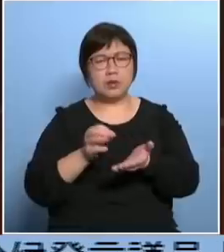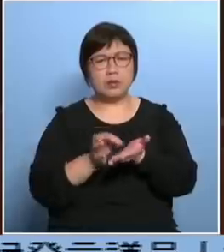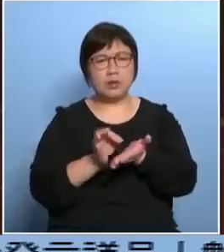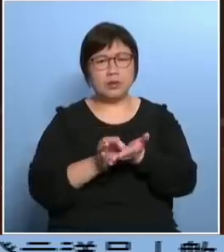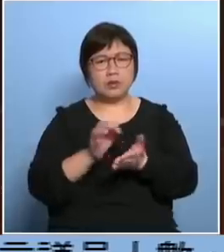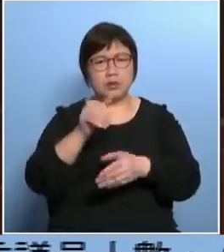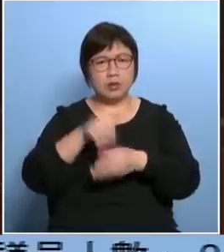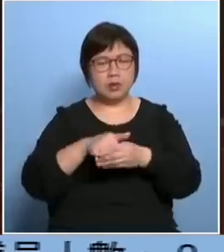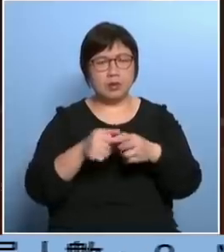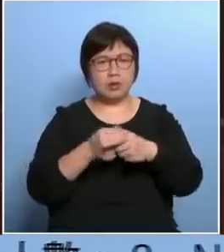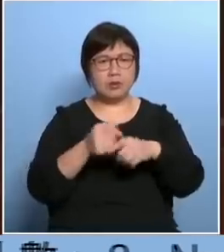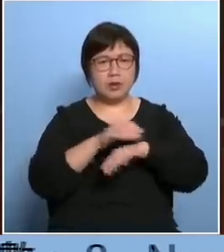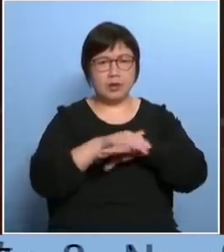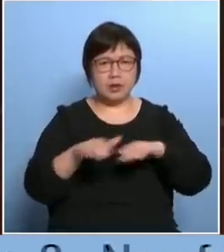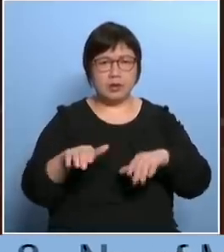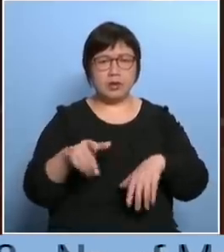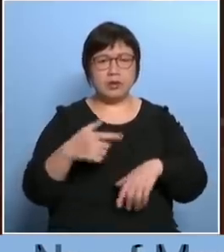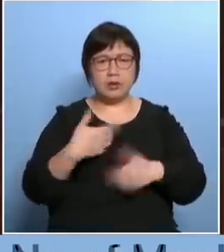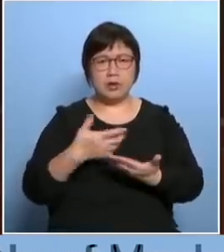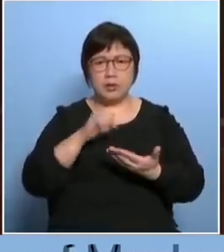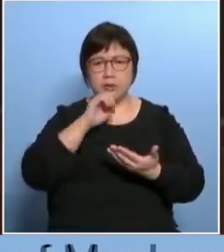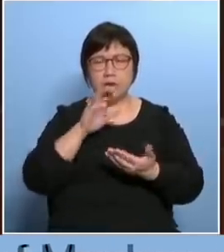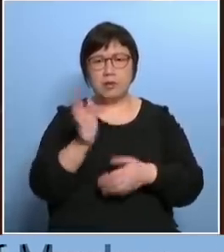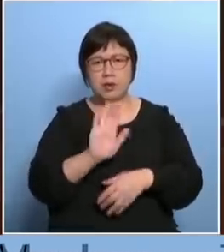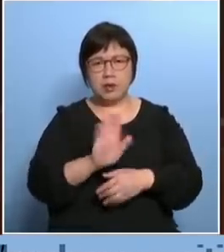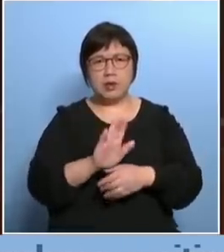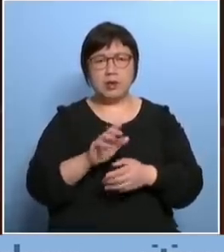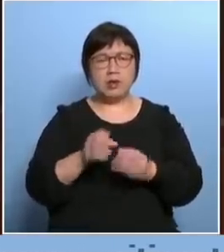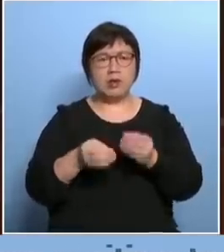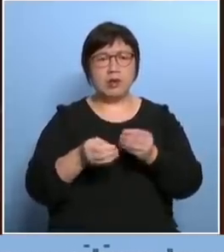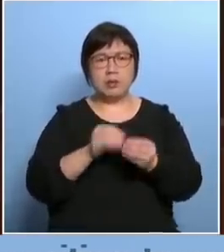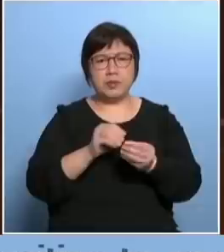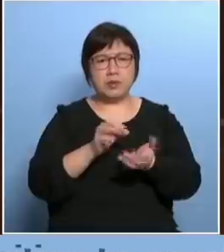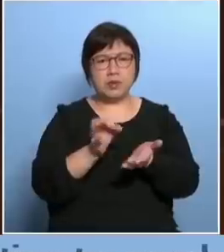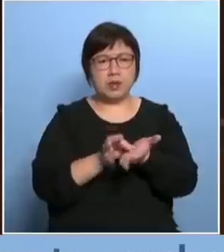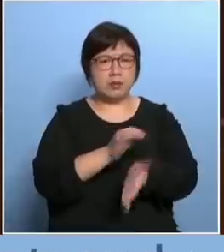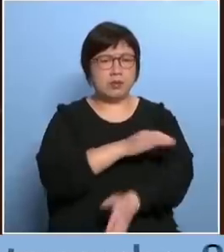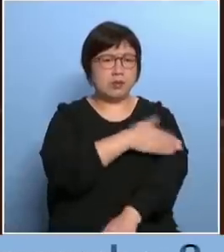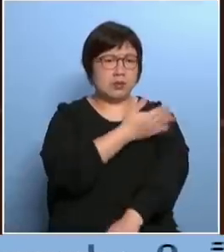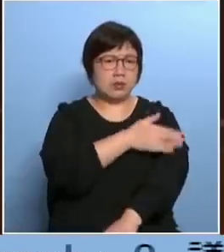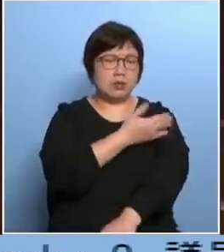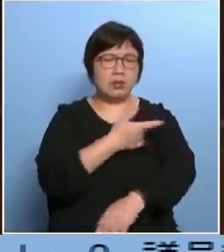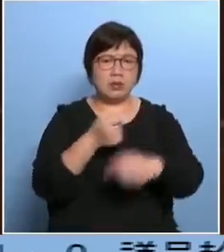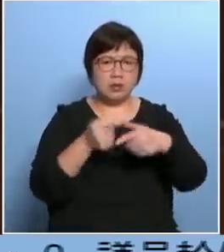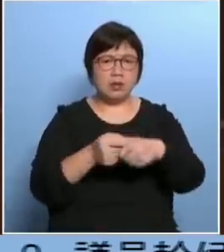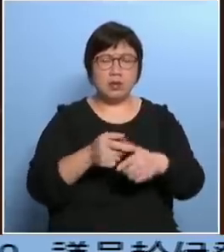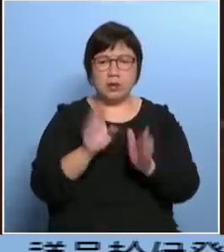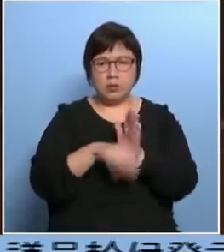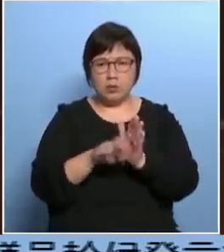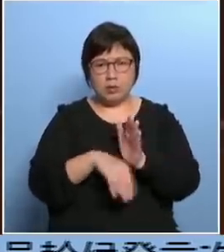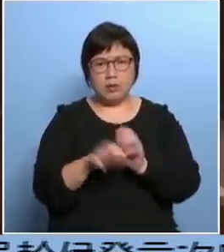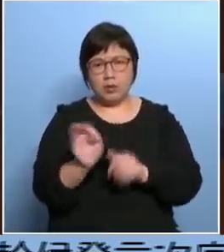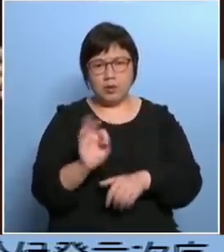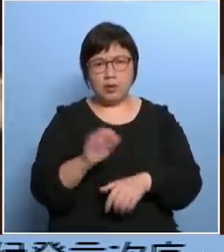够公平公正就算现在你告诉人不是的票站的职员是很公正的不会做一些出股滑的事